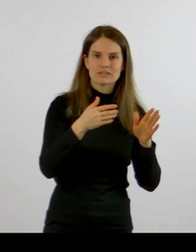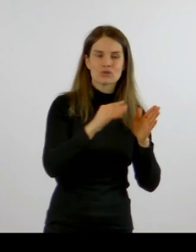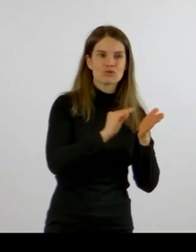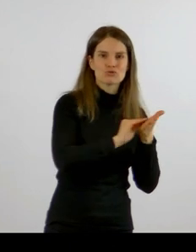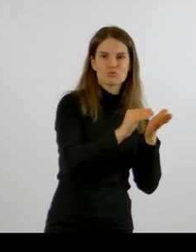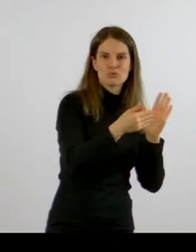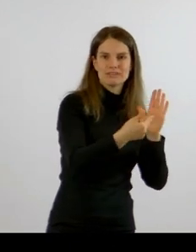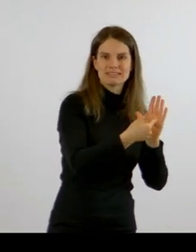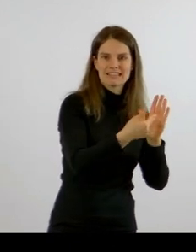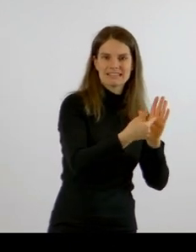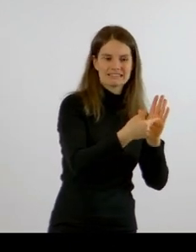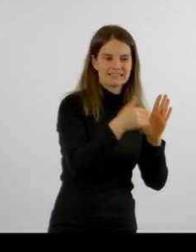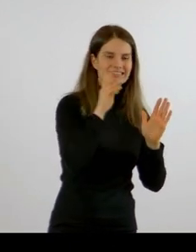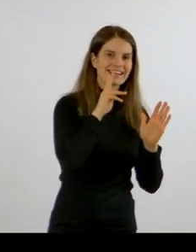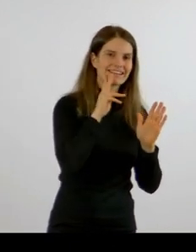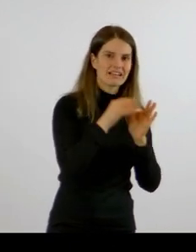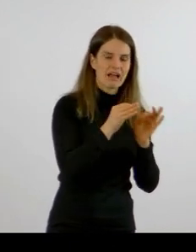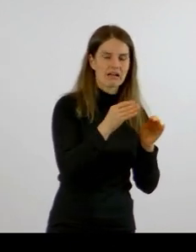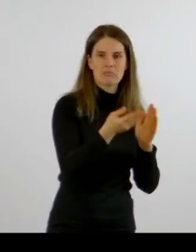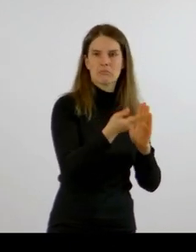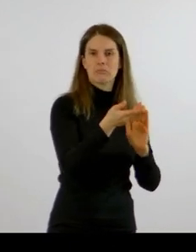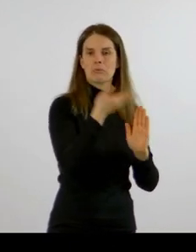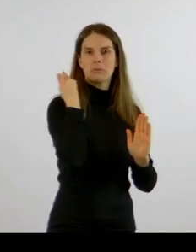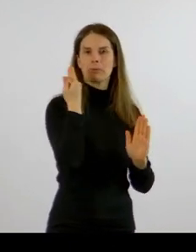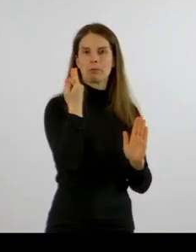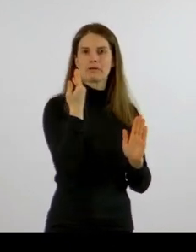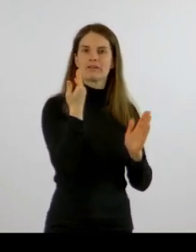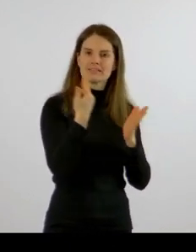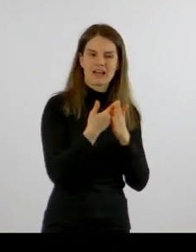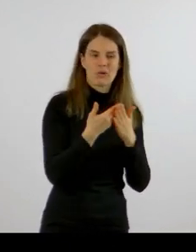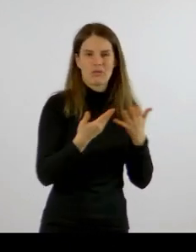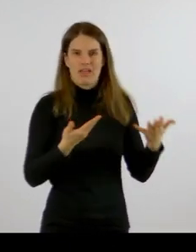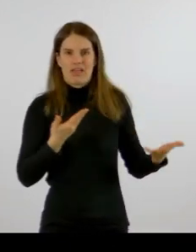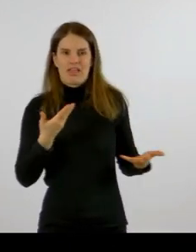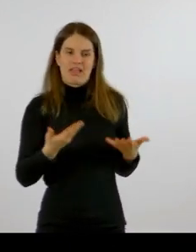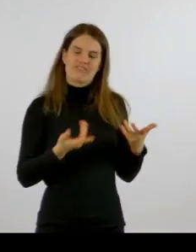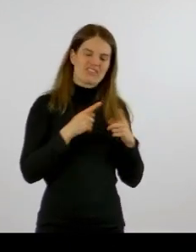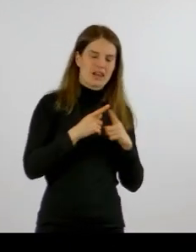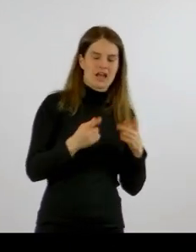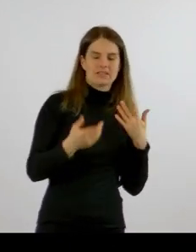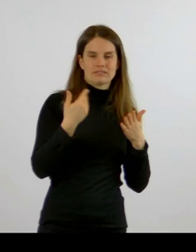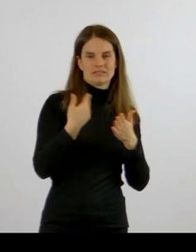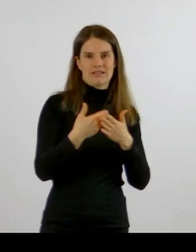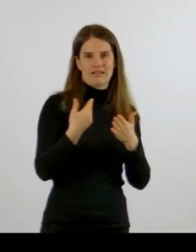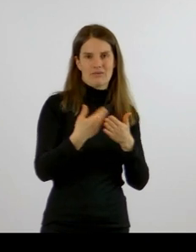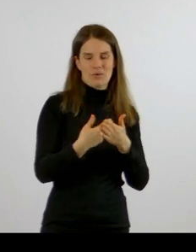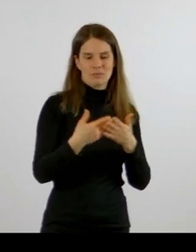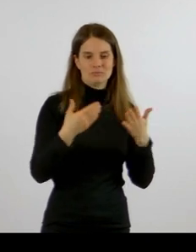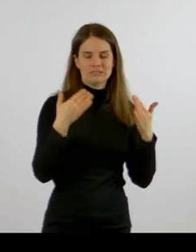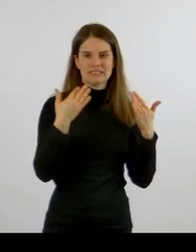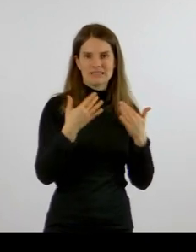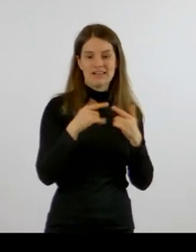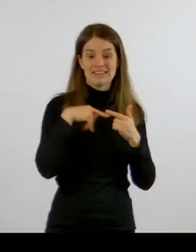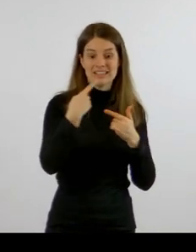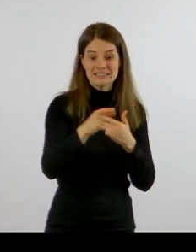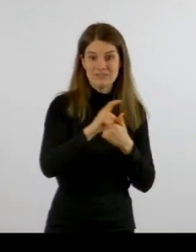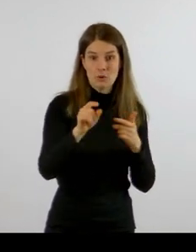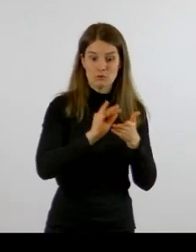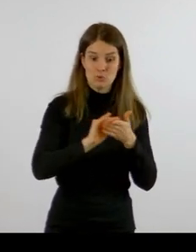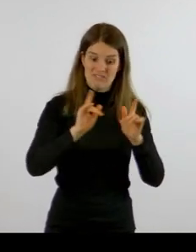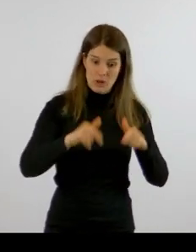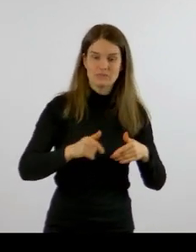stattfinden, zurückzuführen ist und ob nicht die Zahlen in der kommenden Woche noch weiter ansteigen.